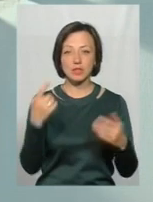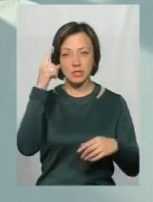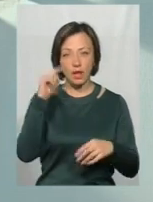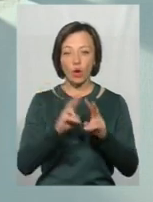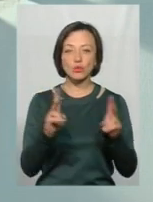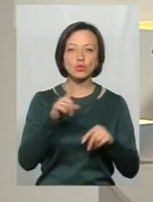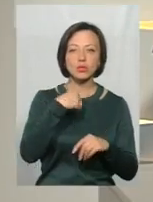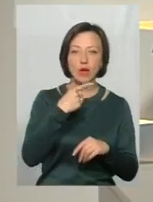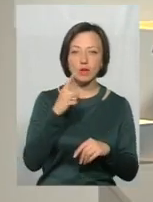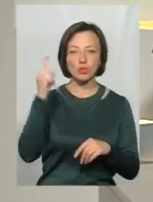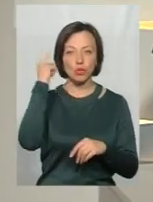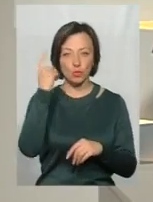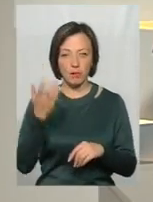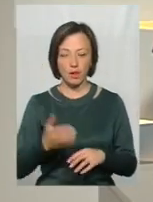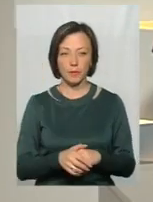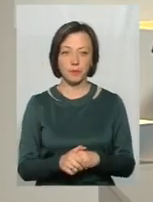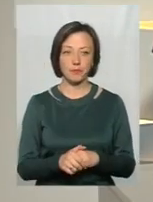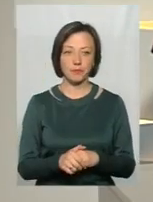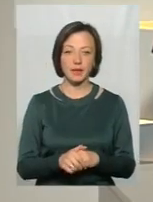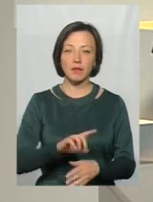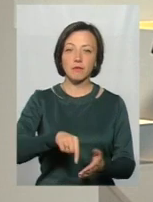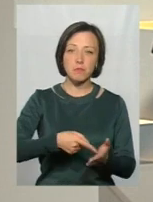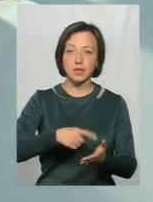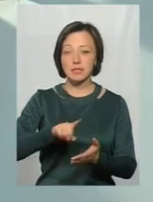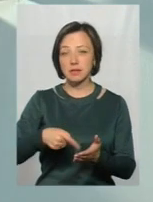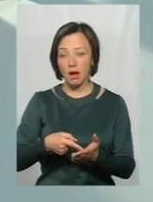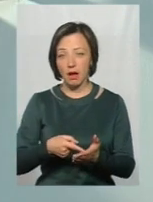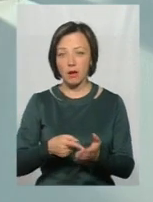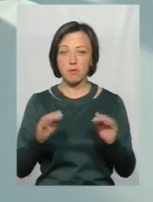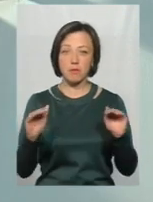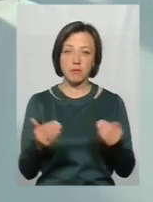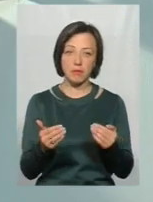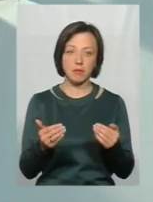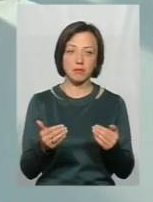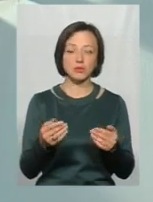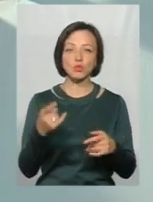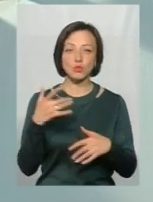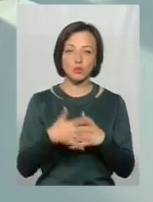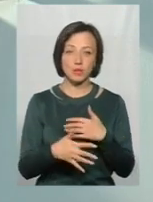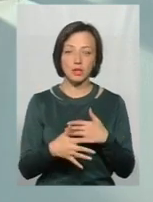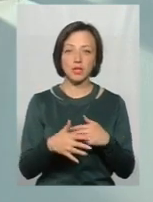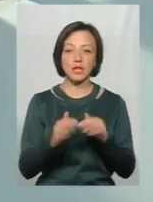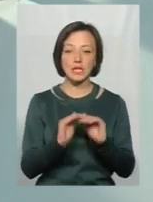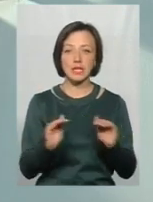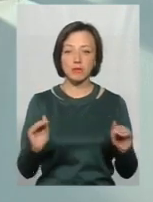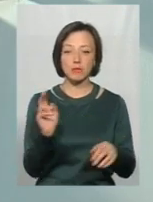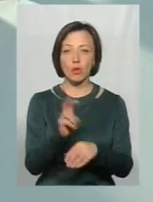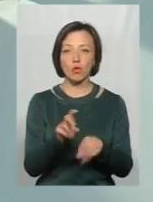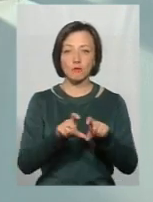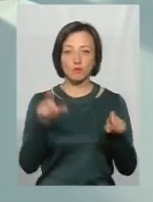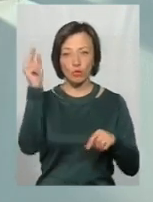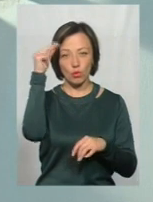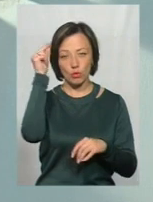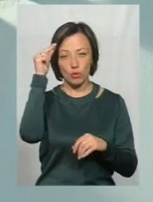а хто що скаже, хто що подумає. В містах, менших, більших, зрозуміло, що учні, які приходять в школу,